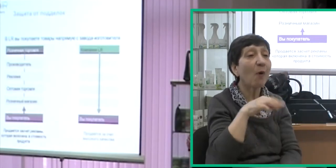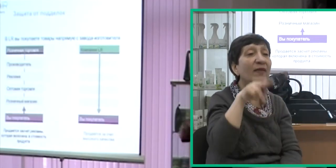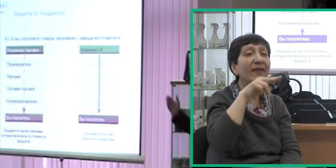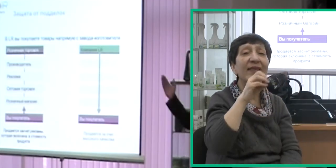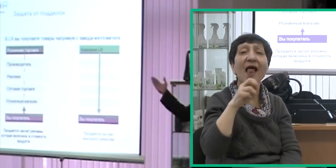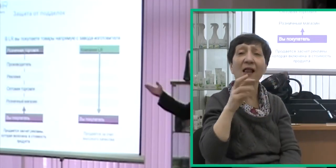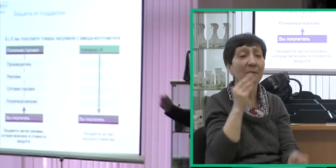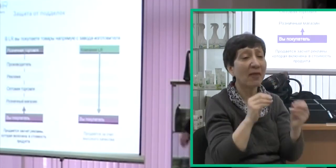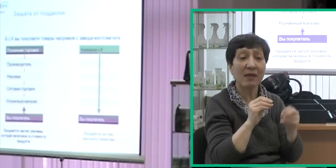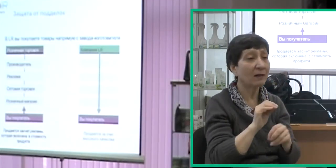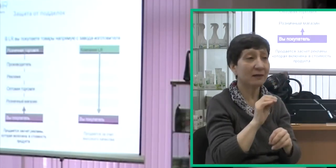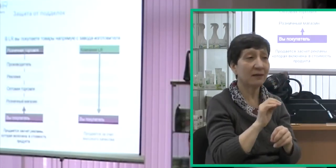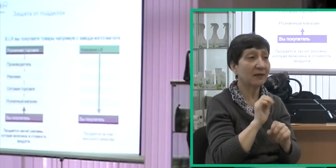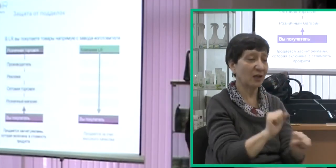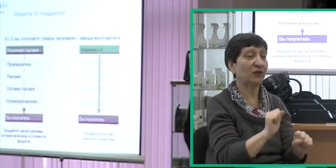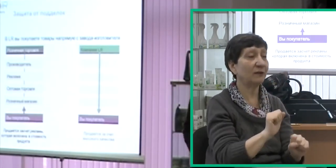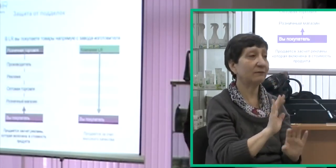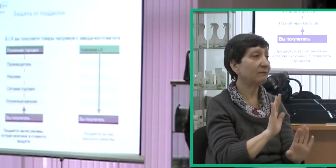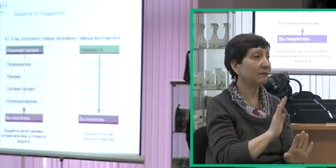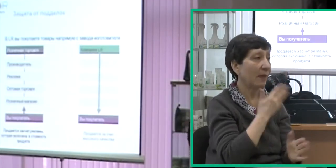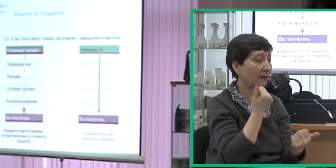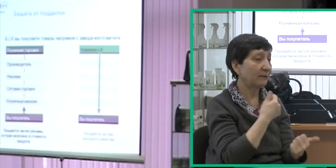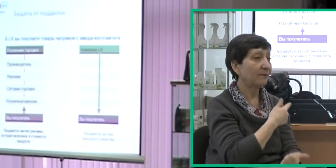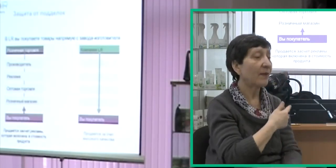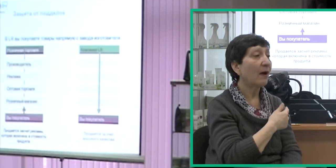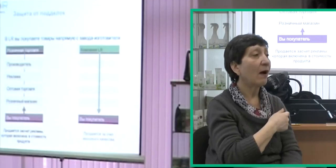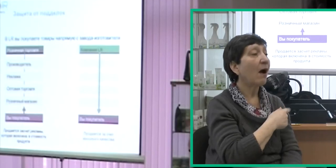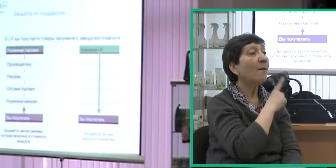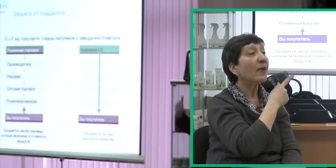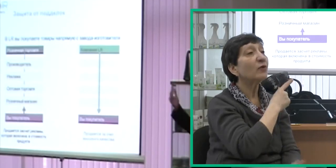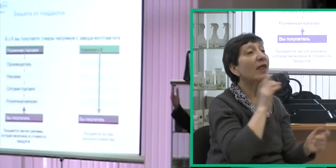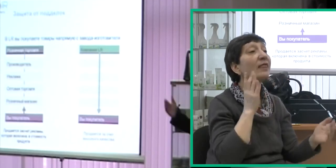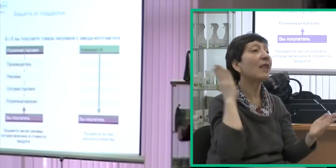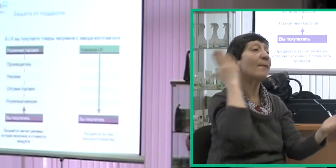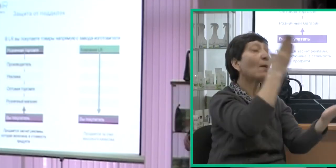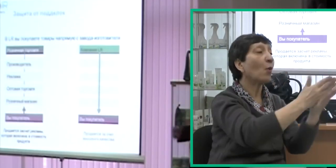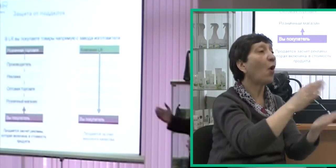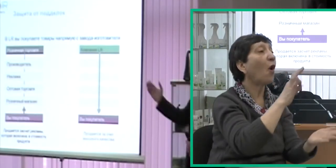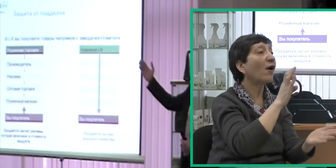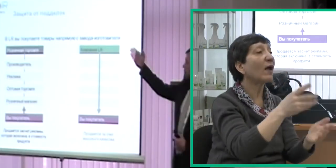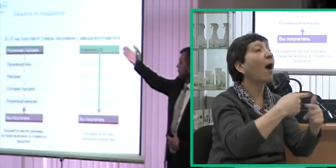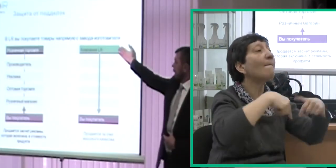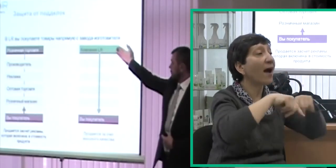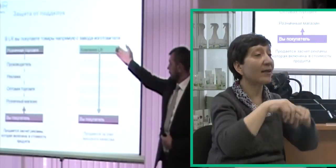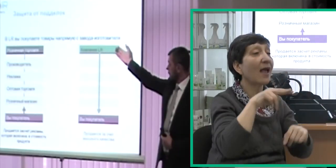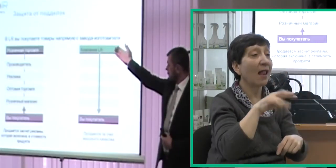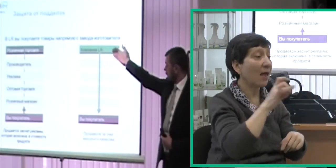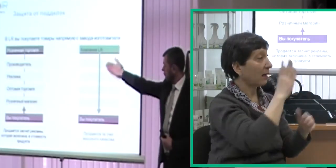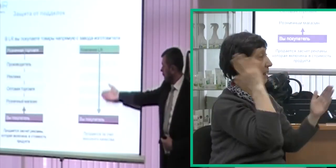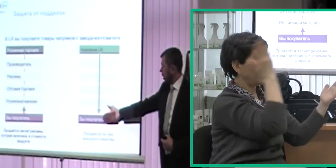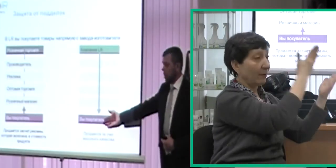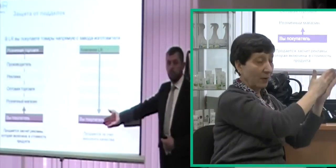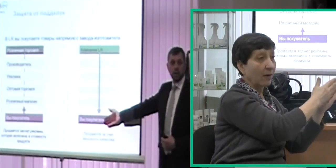Хотя бы потому, что как она попадает к вам? Она к вам попадает напрямую от компании «Элэ». Компания «Элэ» является